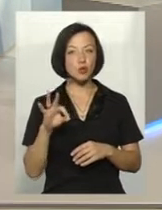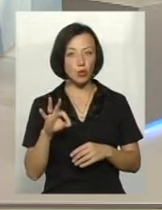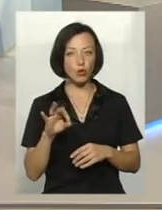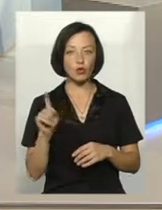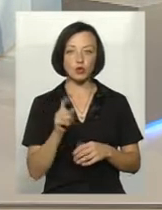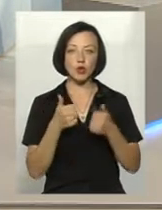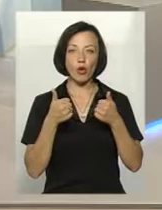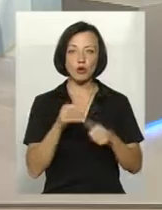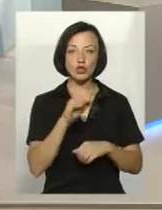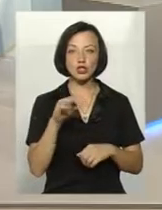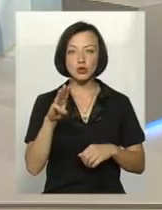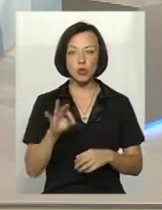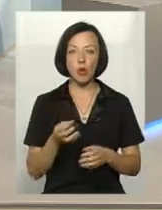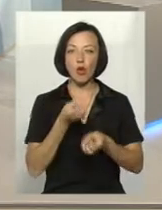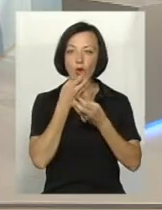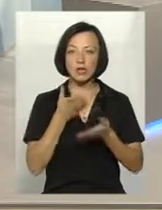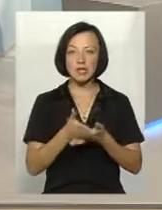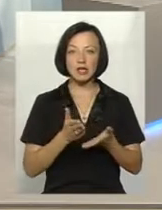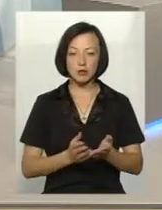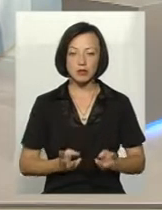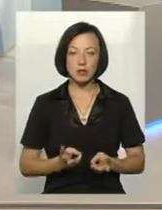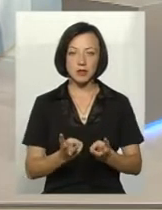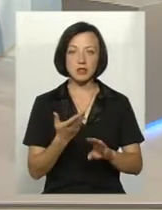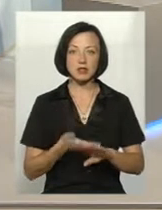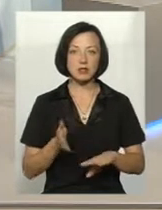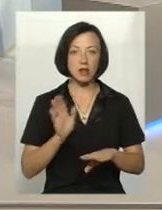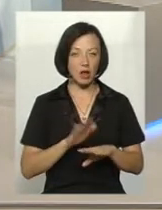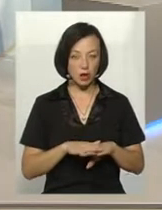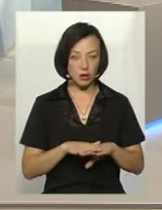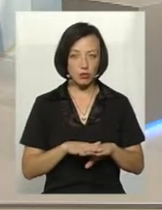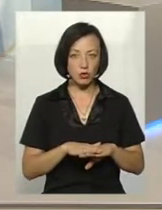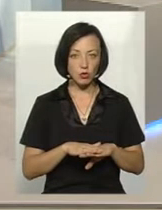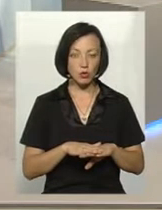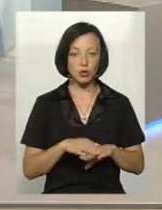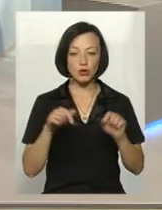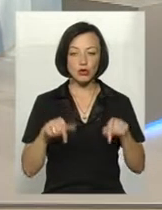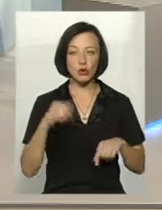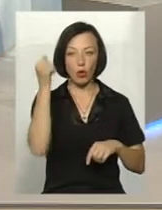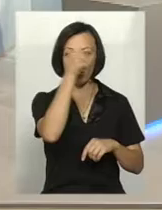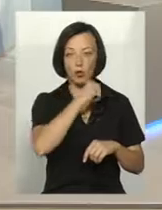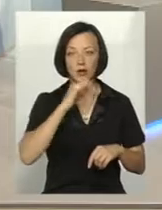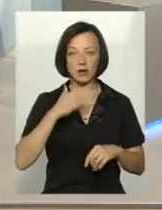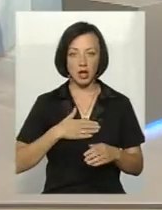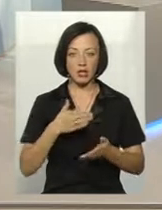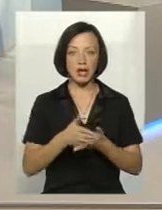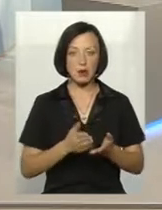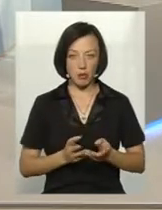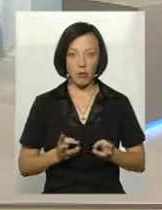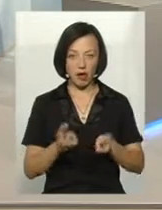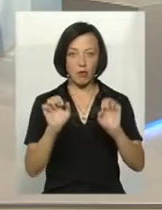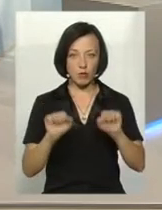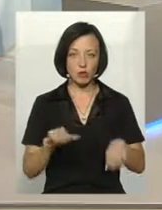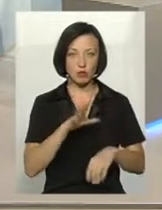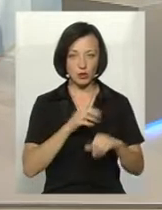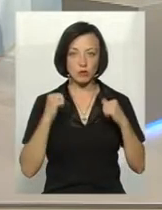хорошого жита, хорошого хліба спекти навіть білого досить складно, то цього року наші хлібопекарі можуть бути